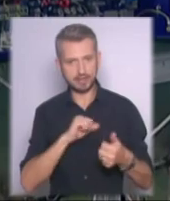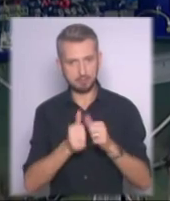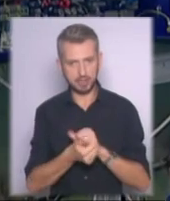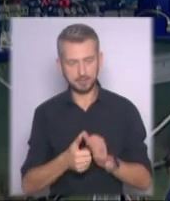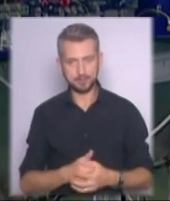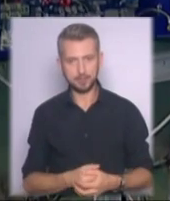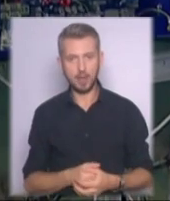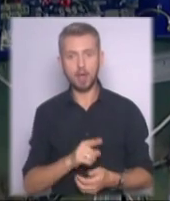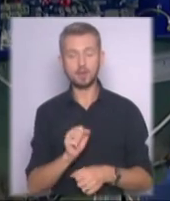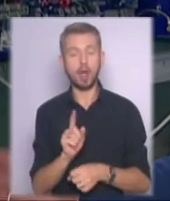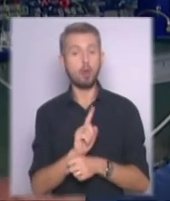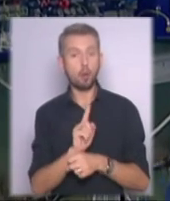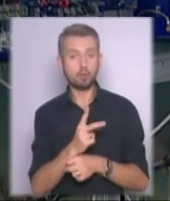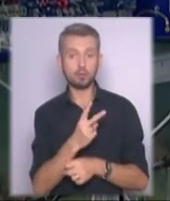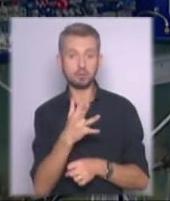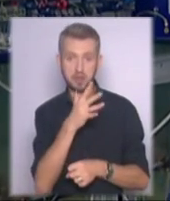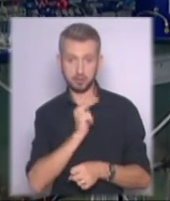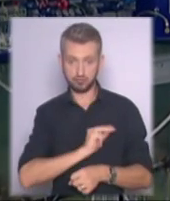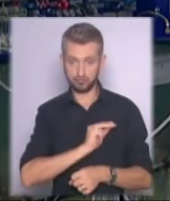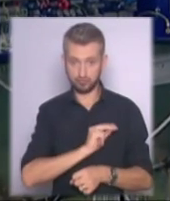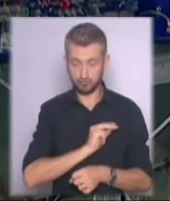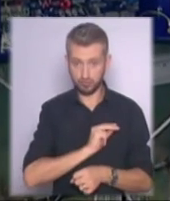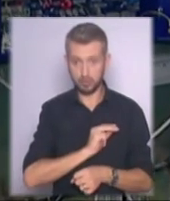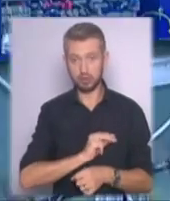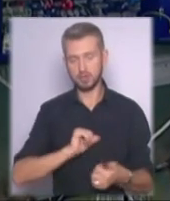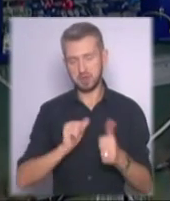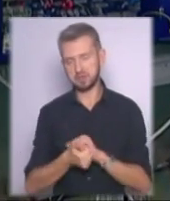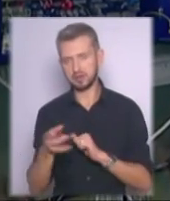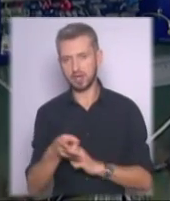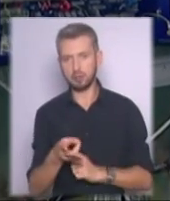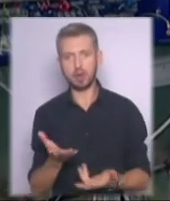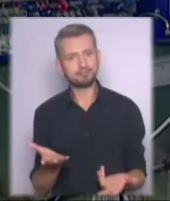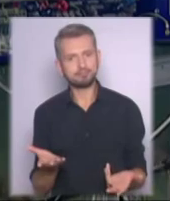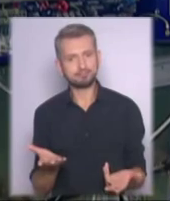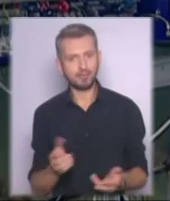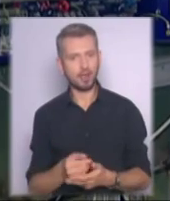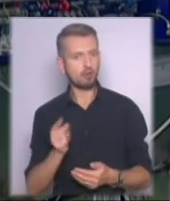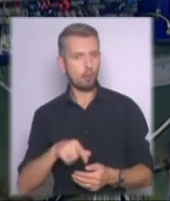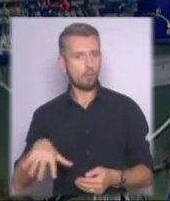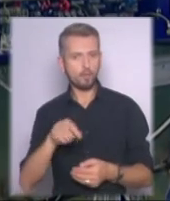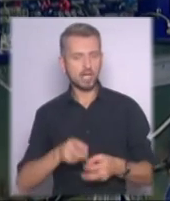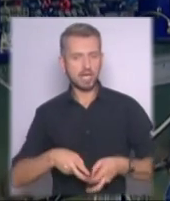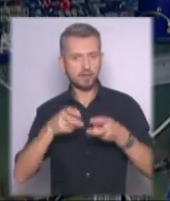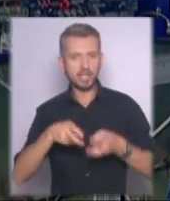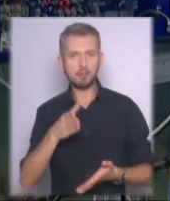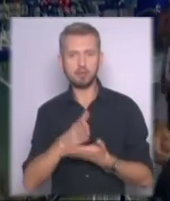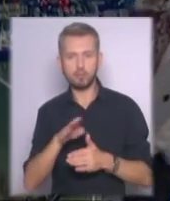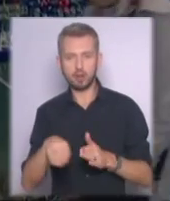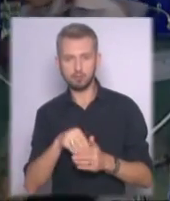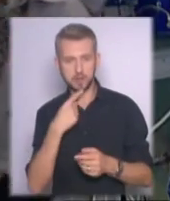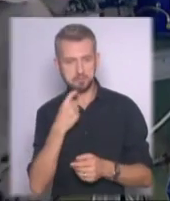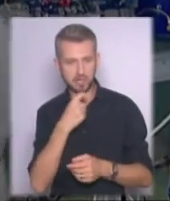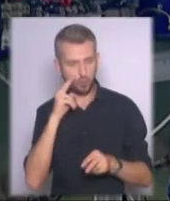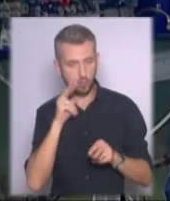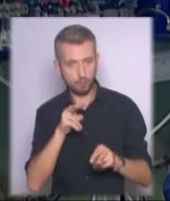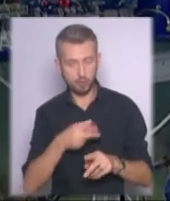А за нормативами 25 років ліфт попрацював, його треба замінити. Тому всі ліфти перебувають під пильною вагою, тому що